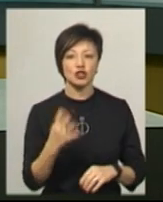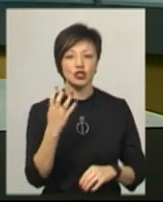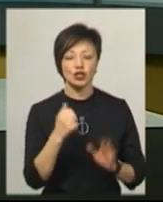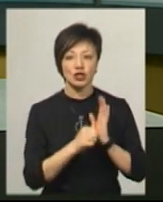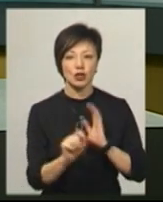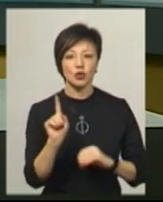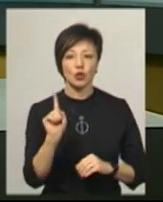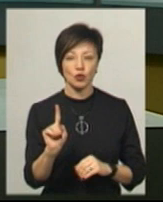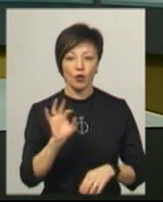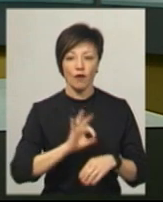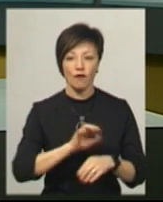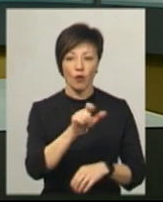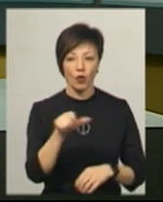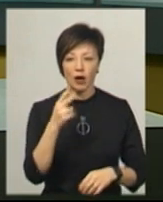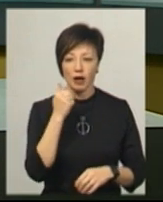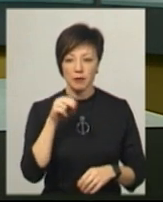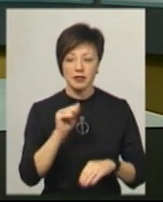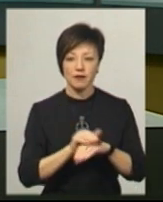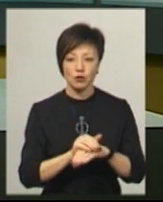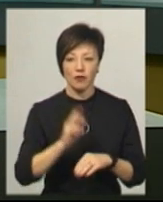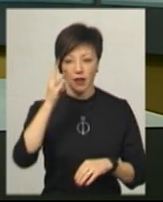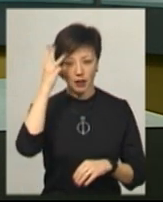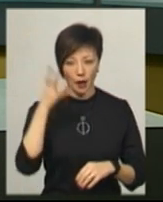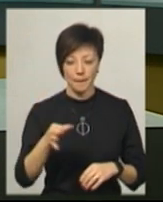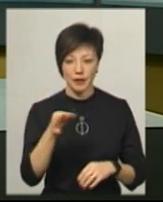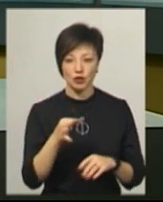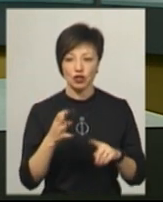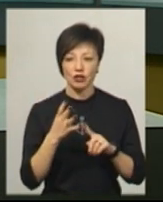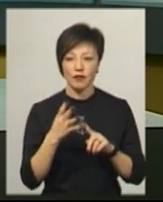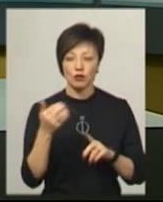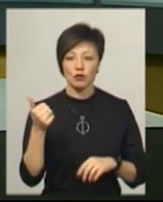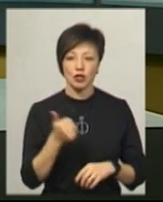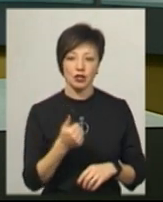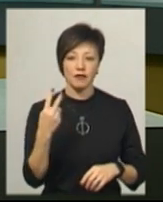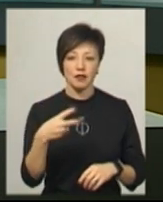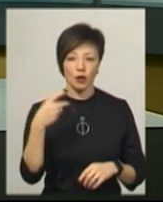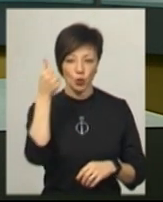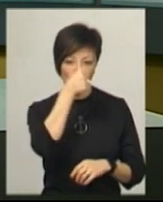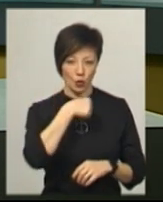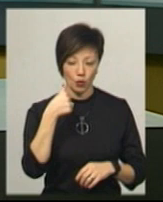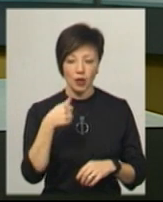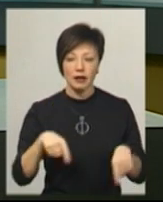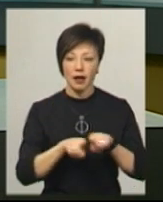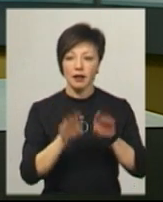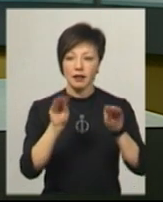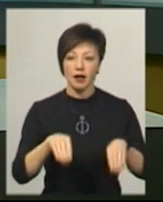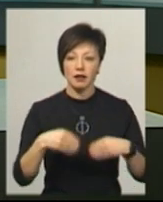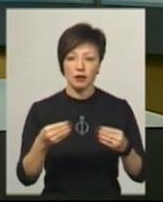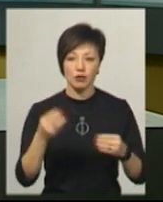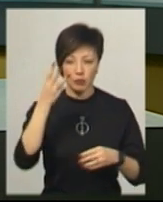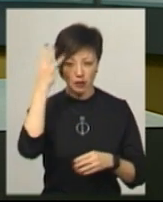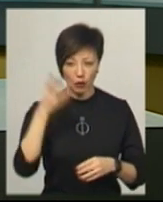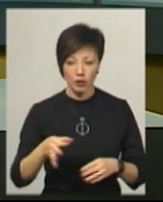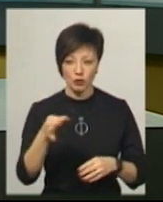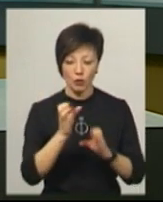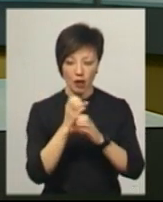8461 хворого на грип зафіксували на Хмельниччині на четвертому тижні 2020 року. Такі дані надають у Хмельницькому